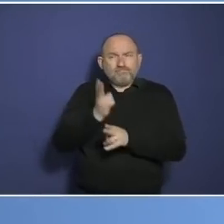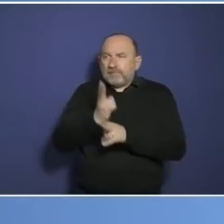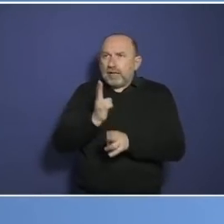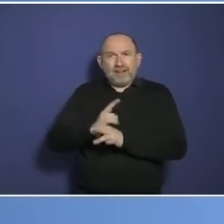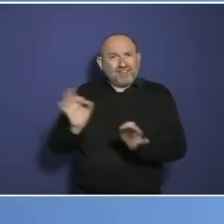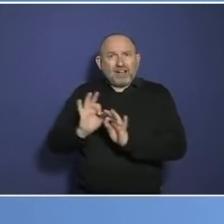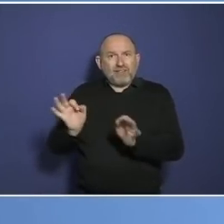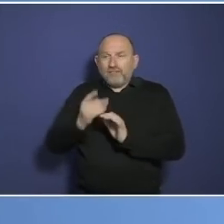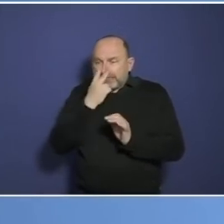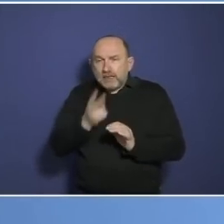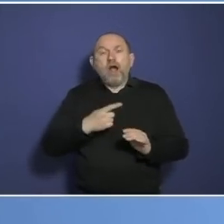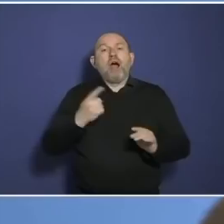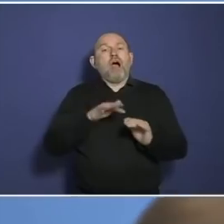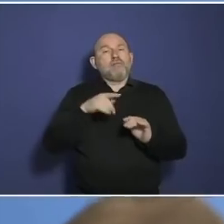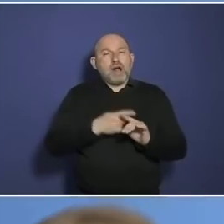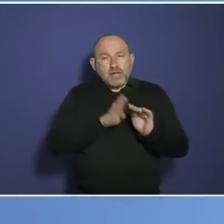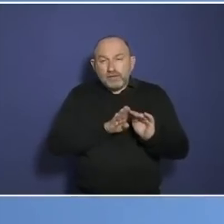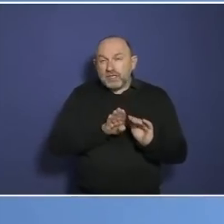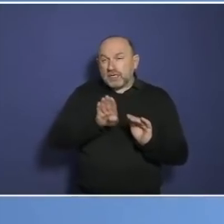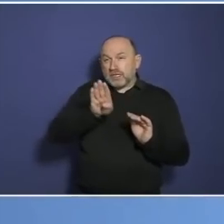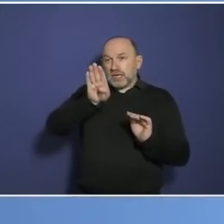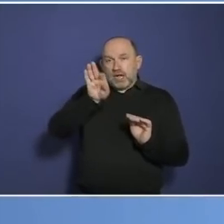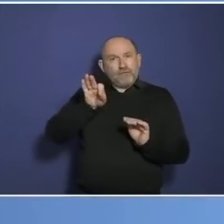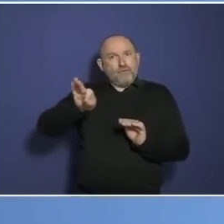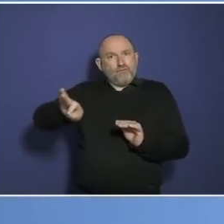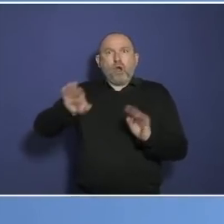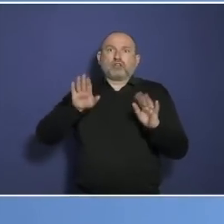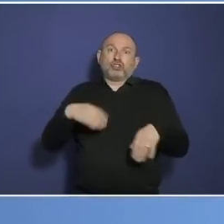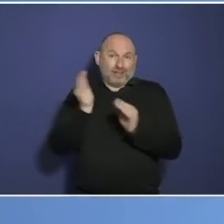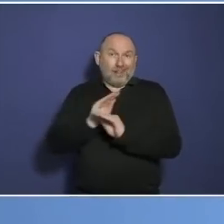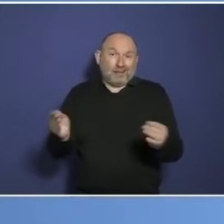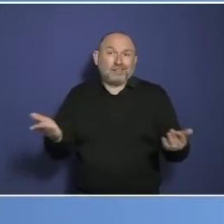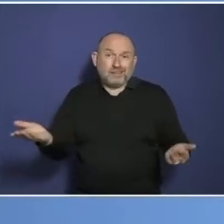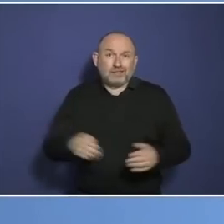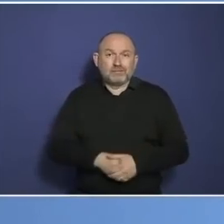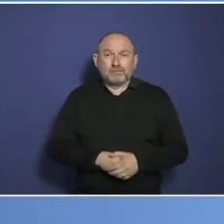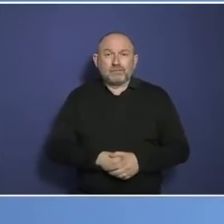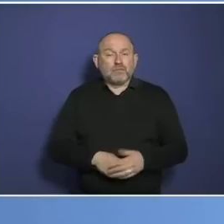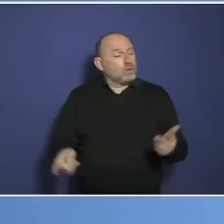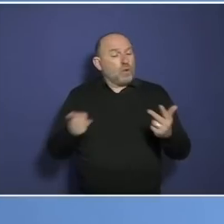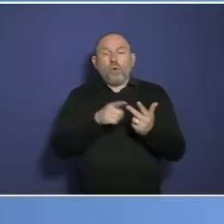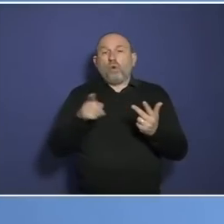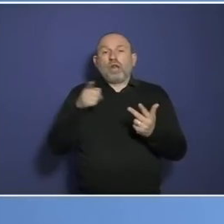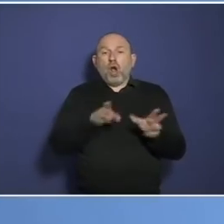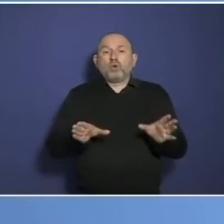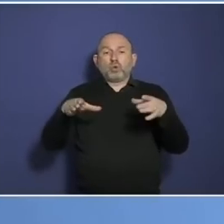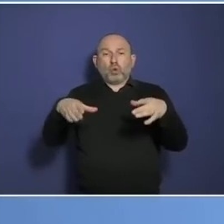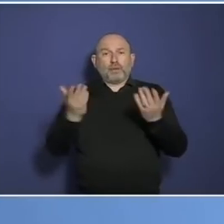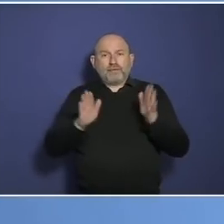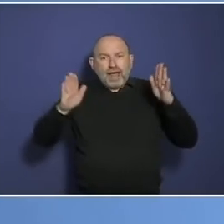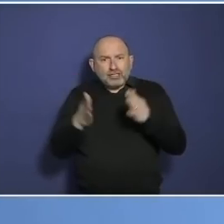Kein einziges hat eine Impfpflicht, die es auch wirklich durchsetzt. Das ist doch wirklich Volksverdummung, was hier betrieben wird.